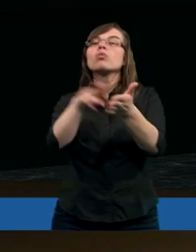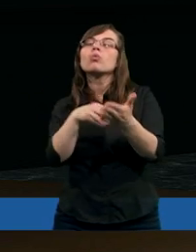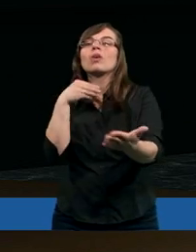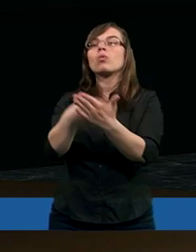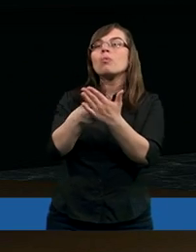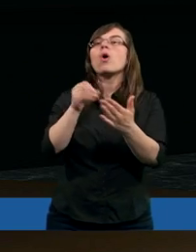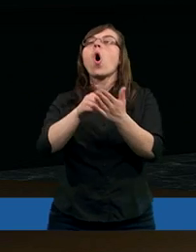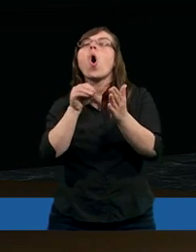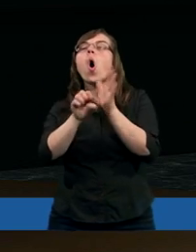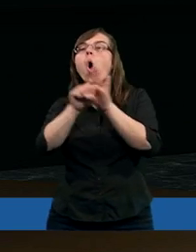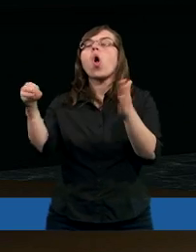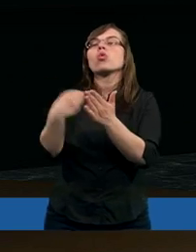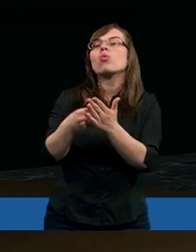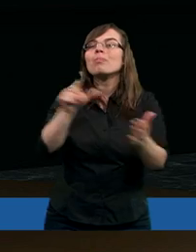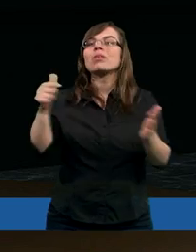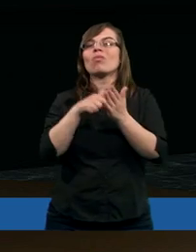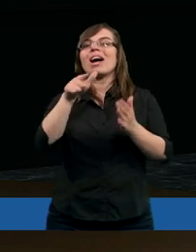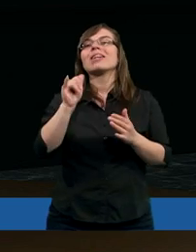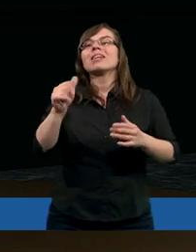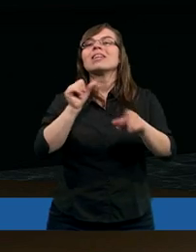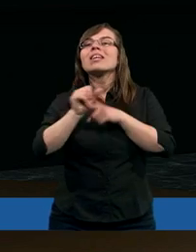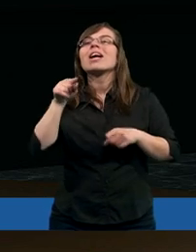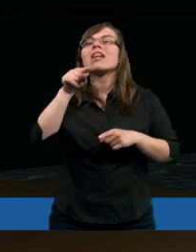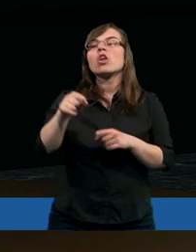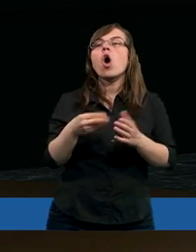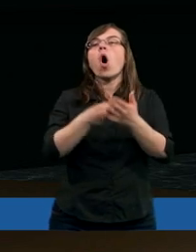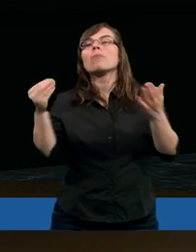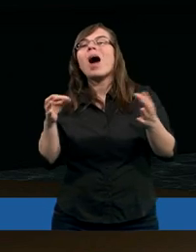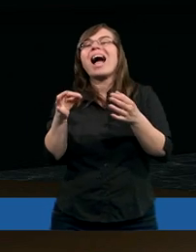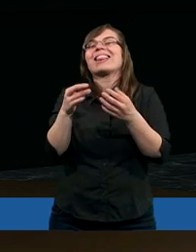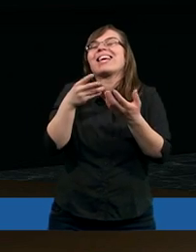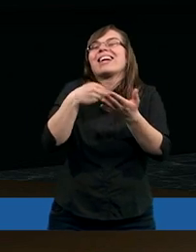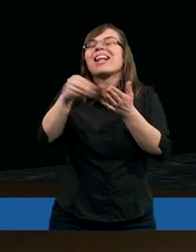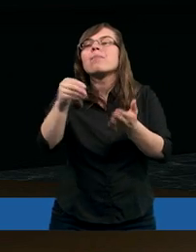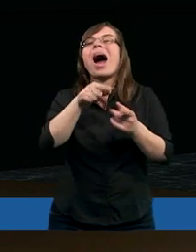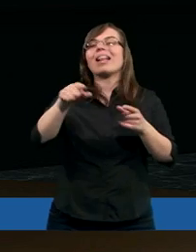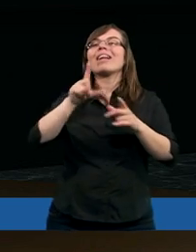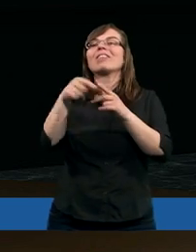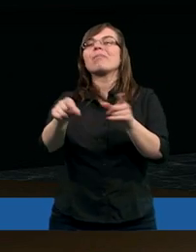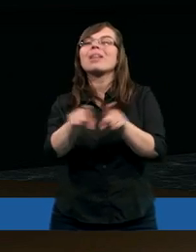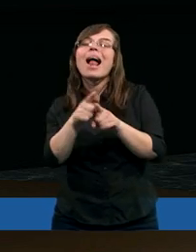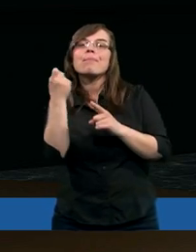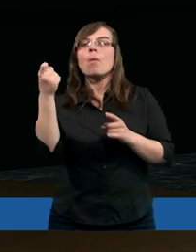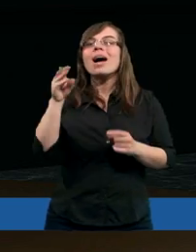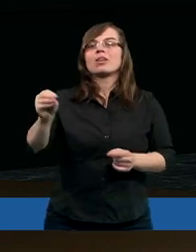kupi, odkupi, ten, który jest tą odpłatę też w tym samym momencie.